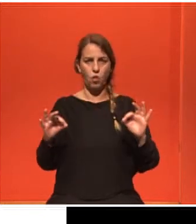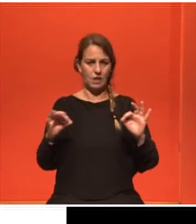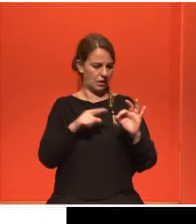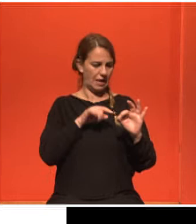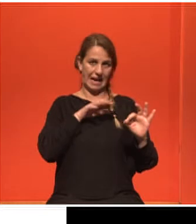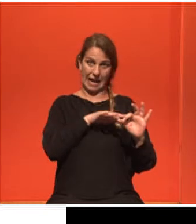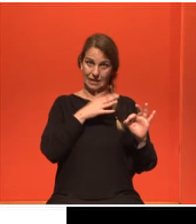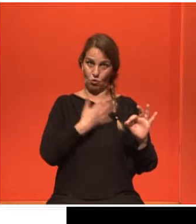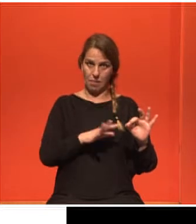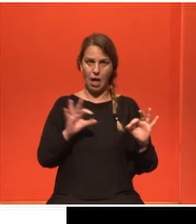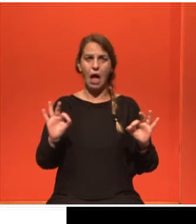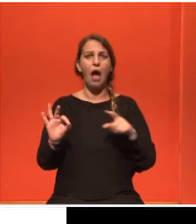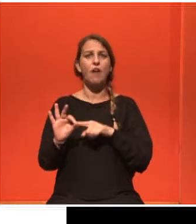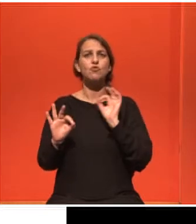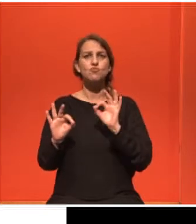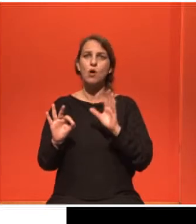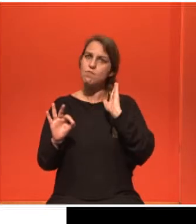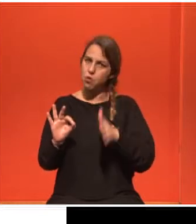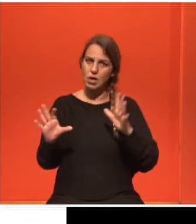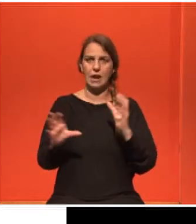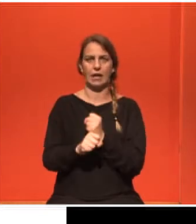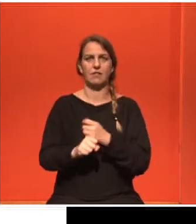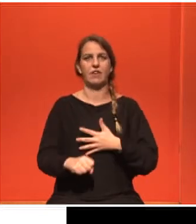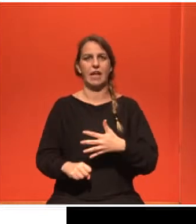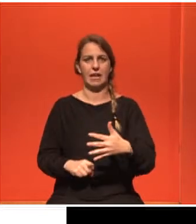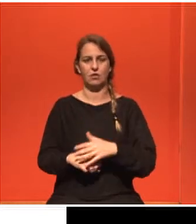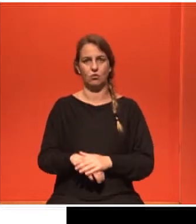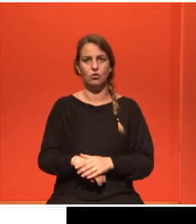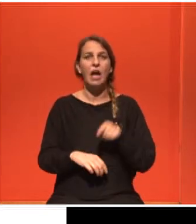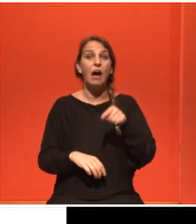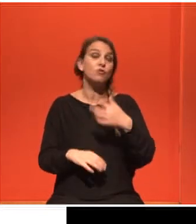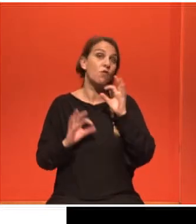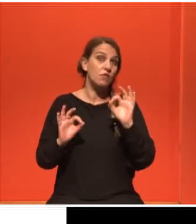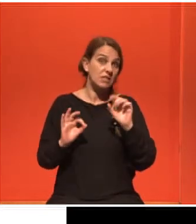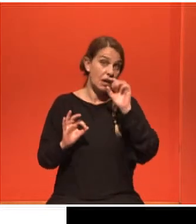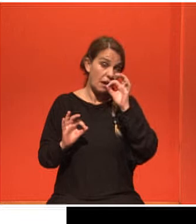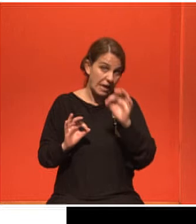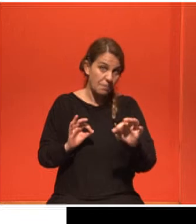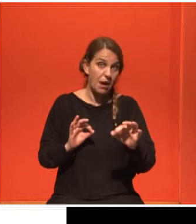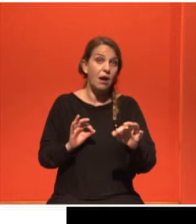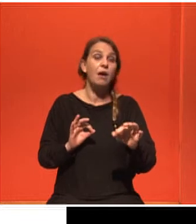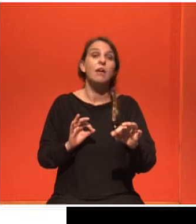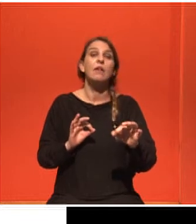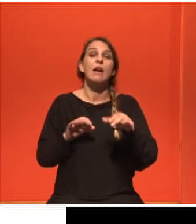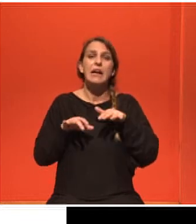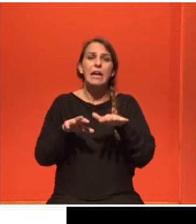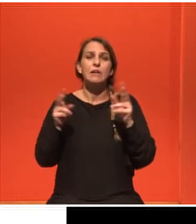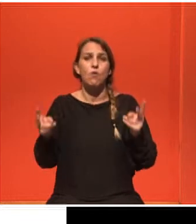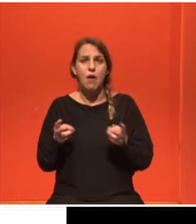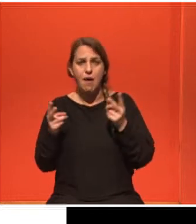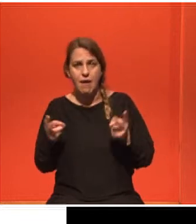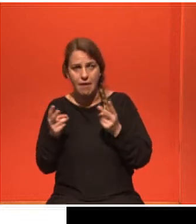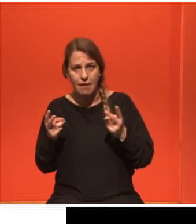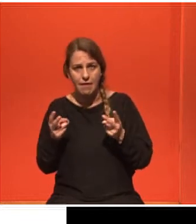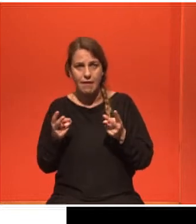τεκνοποιήσει. Μιλάμε για αυτές τις τρεις περιπτώσεις ωριακής κακοήθειας όγκου. Πάλι καλά διαφοροποιημένα καρκινώματα και σε κάποιες περιπτώσεις